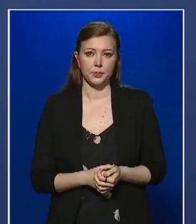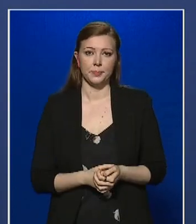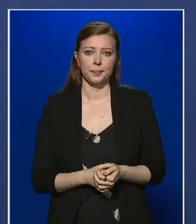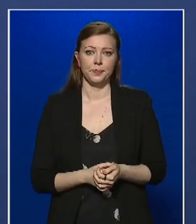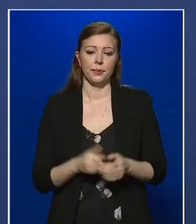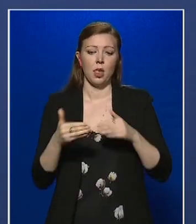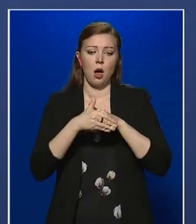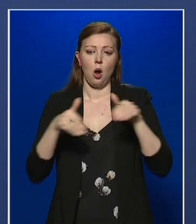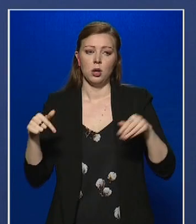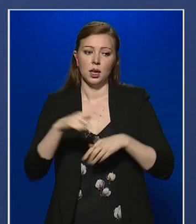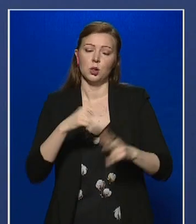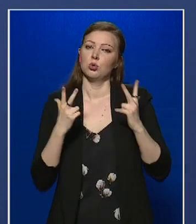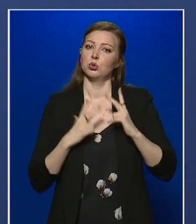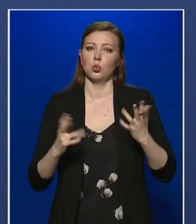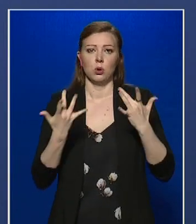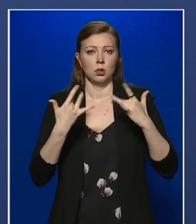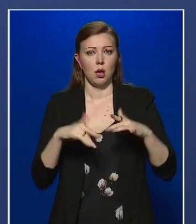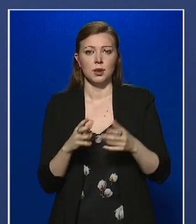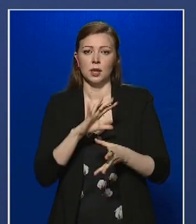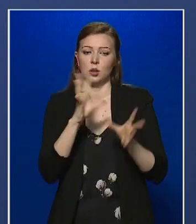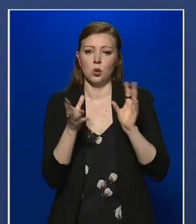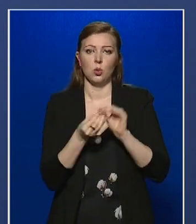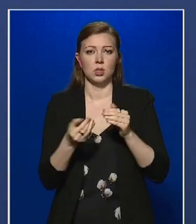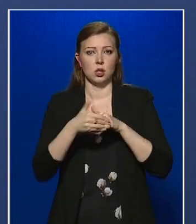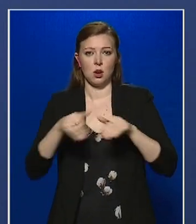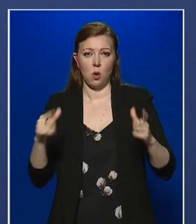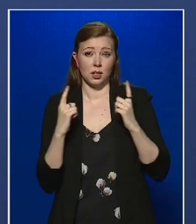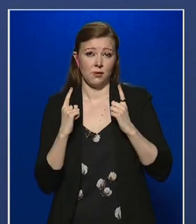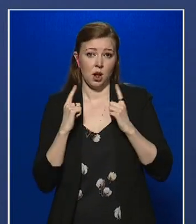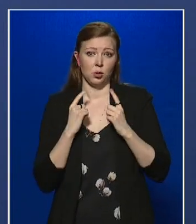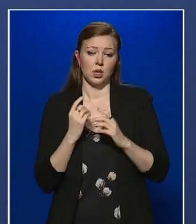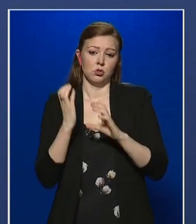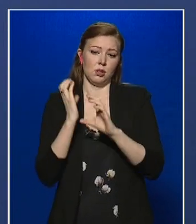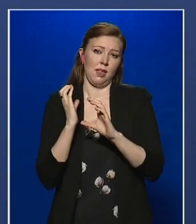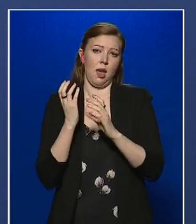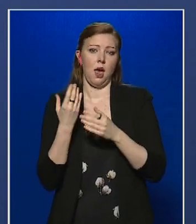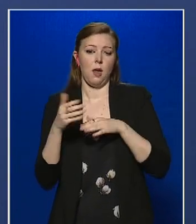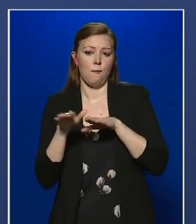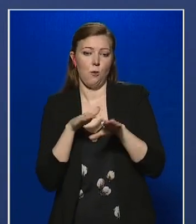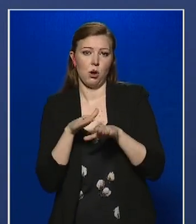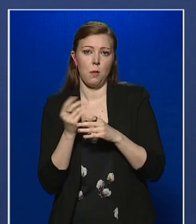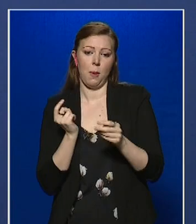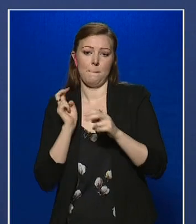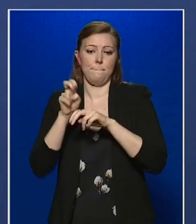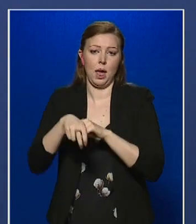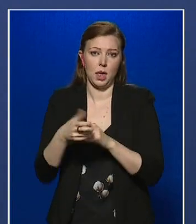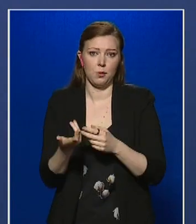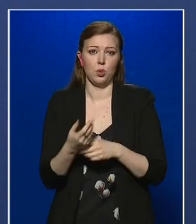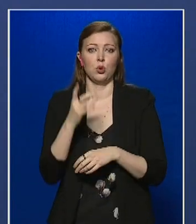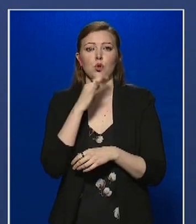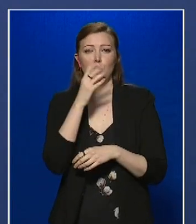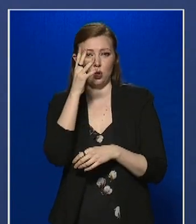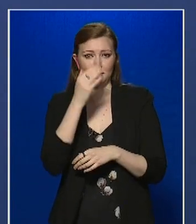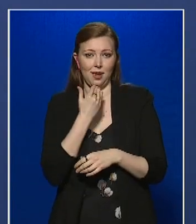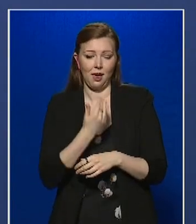Határainkon nyugodt a helyzet, mindösszesen határvárakozásra, teherforgalomban, belépő oldalon, röszke